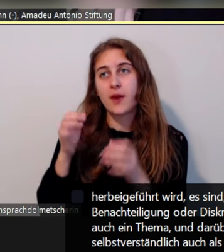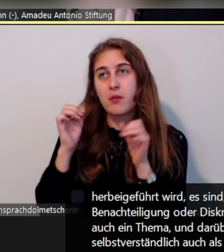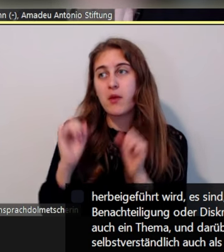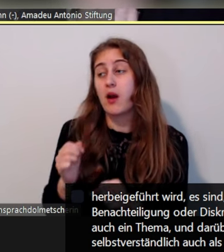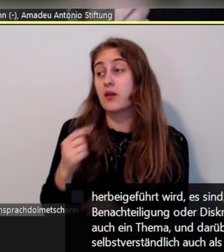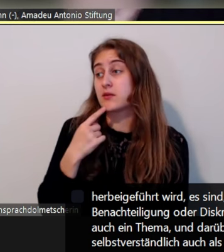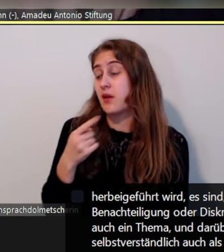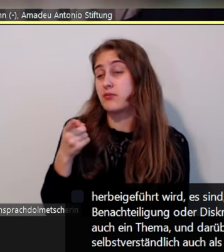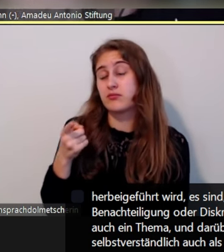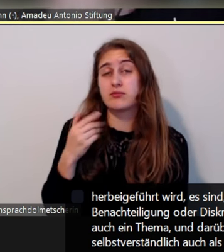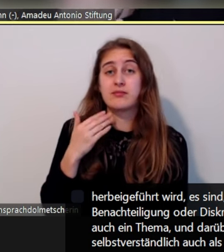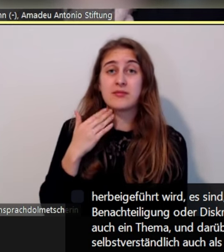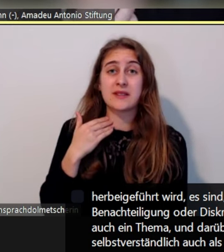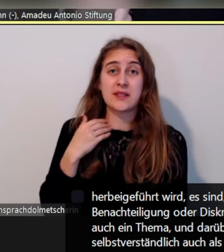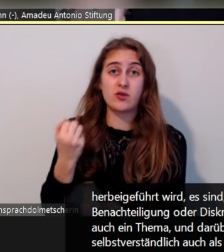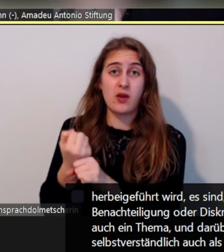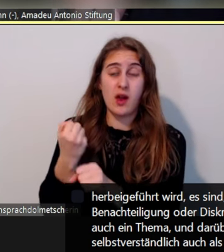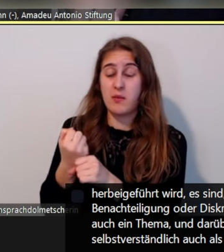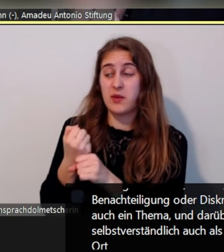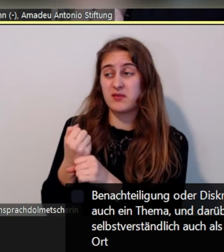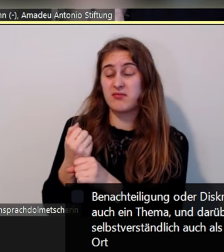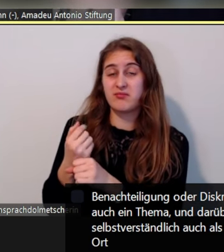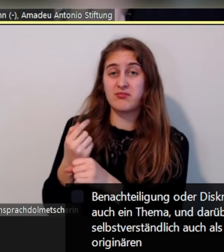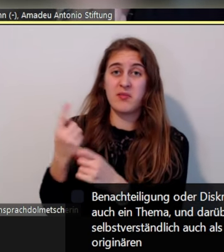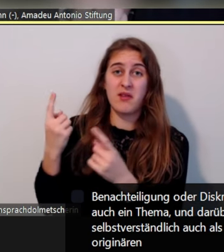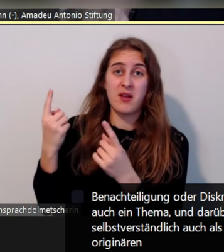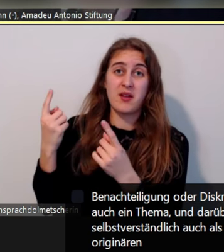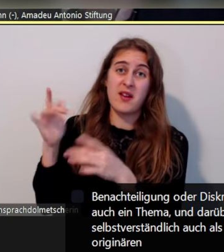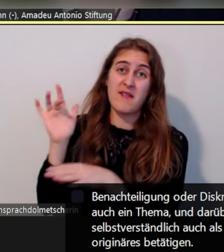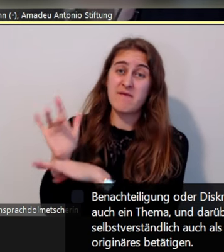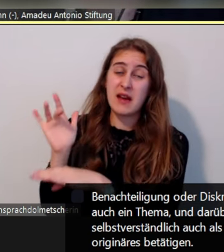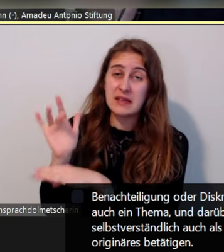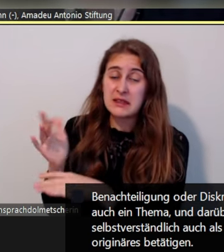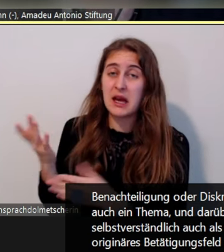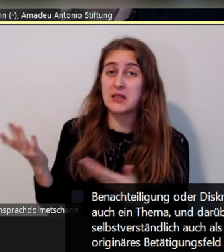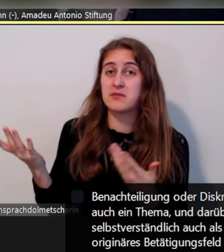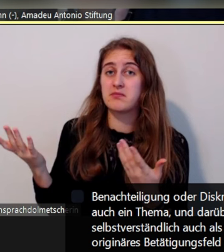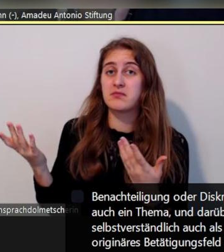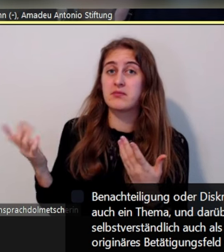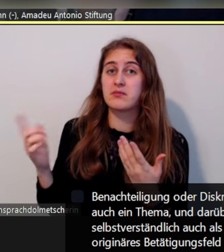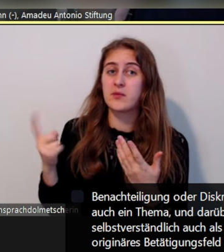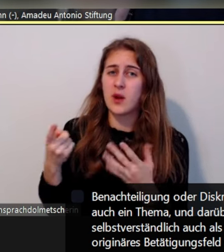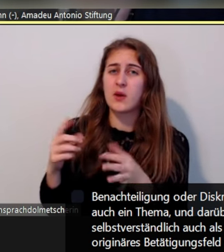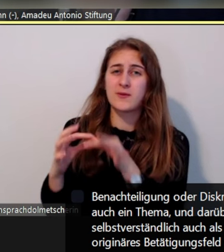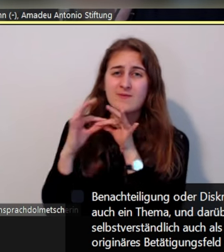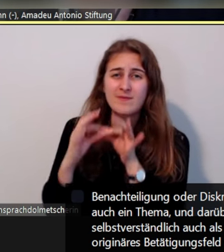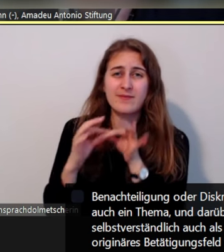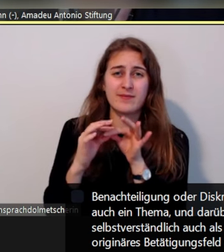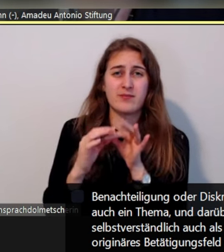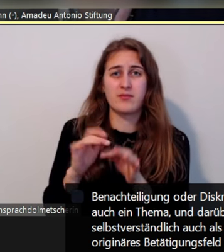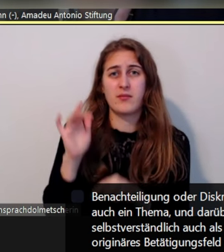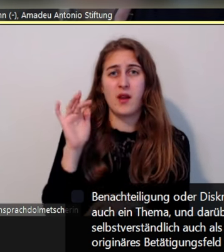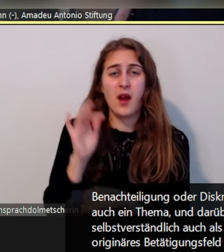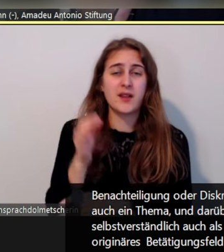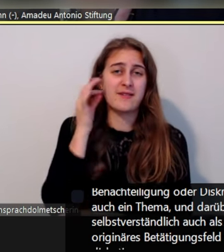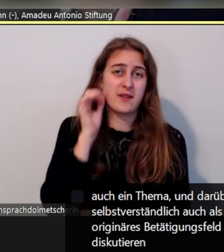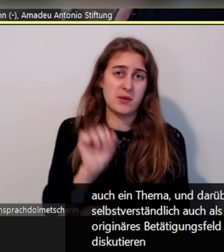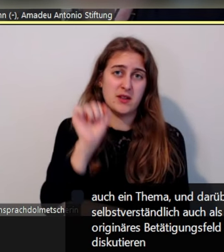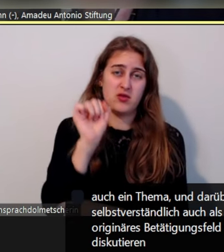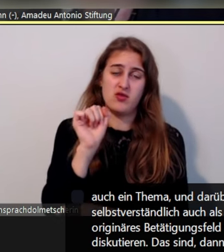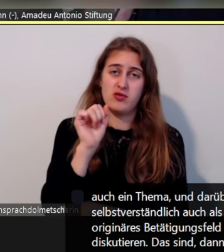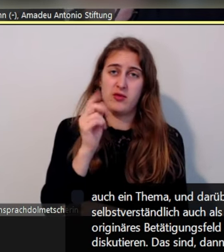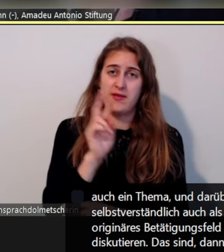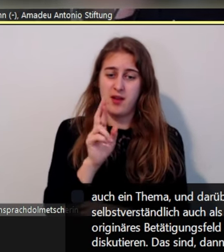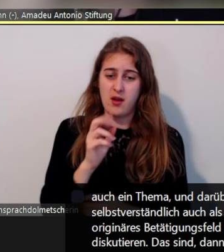ein Mobilisierungsthema und als ein originäres Betätigungsfeld von antifeministischen AkteurInnen diskutieren. Und das sind dann